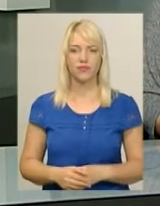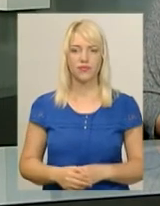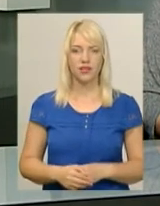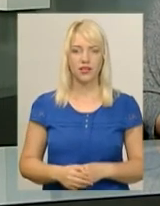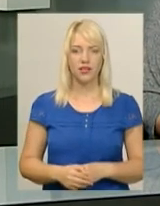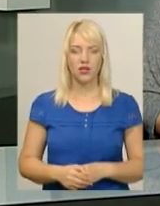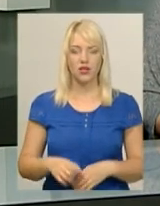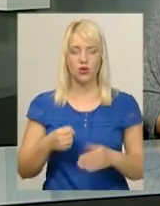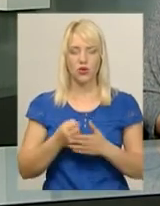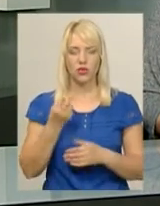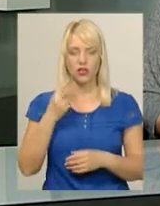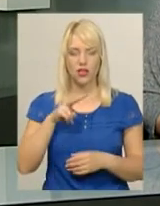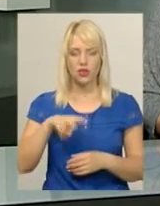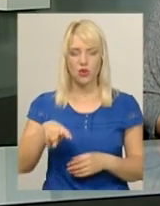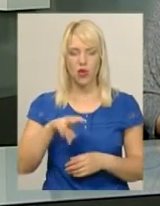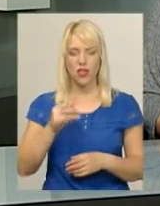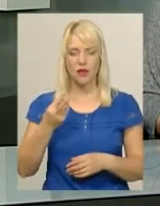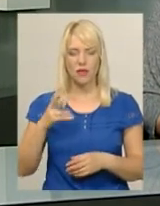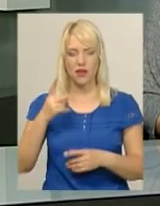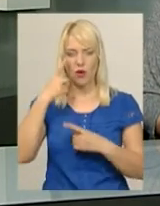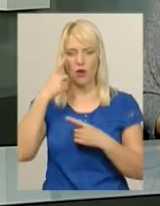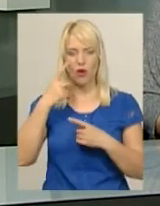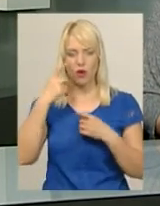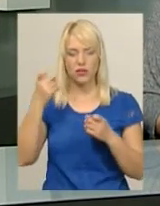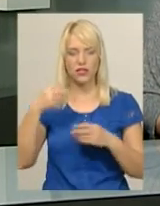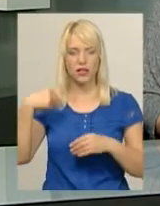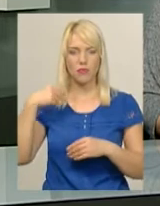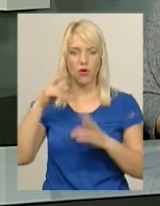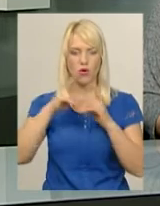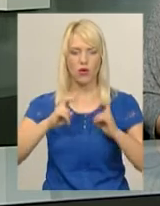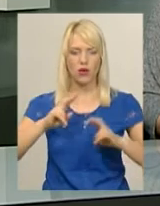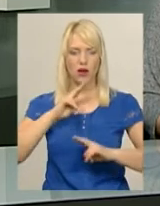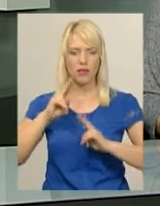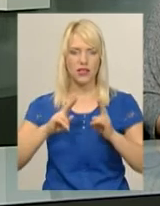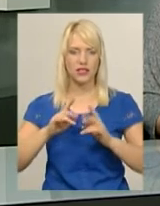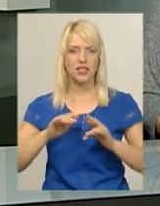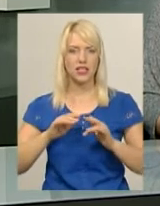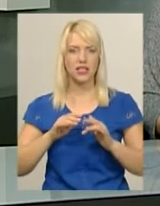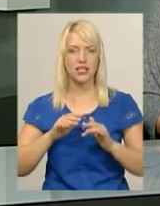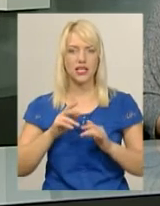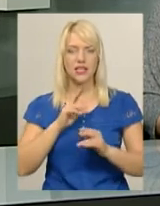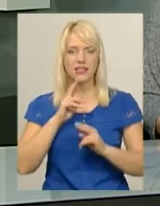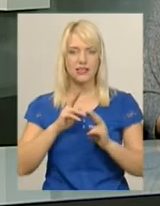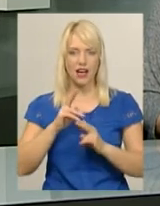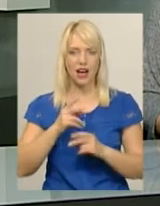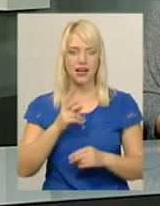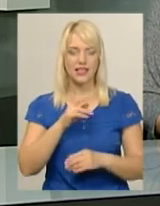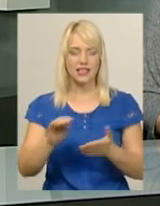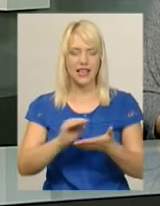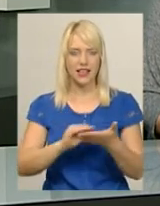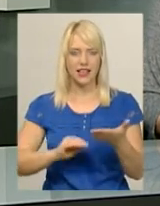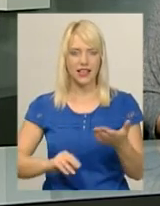До 13 липня оголосили перерву у розгляді апеляційної скарги секретаря Хмельницької міської ради Михайла Кривака.